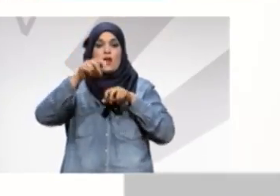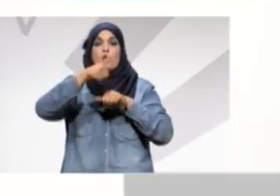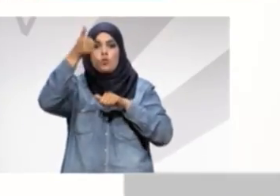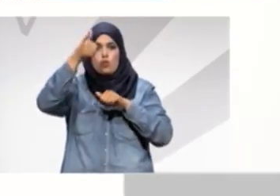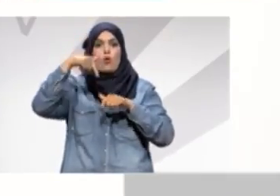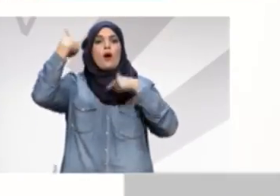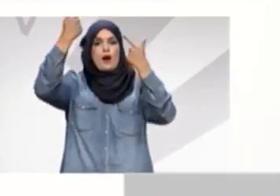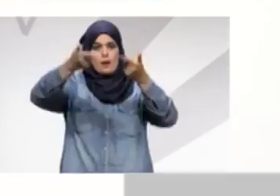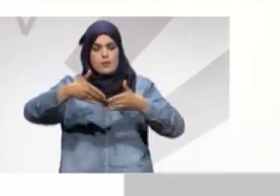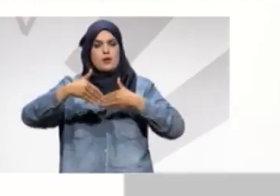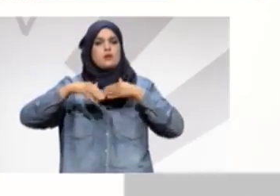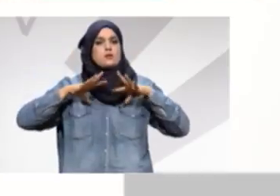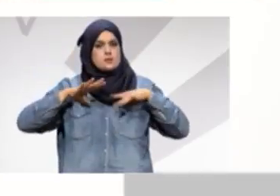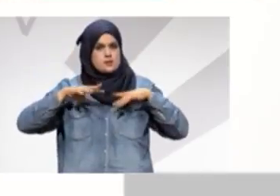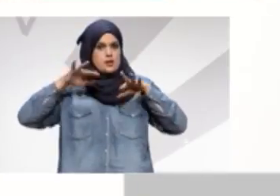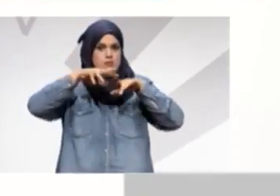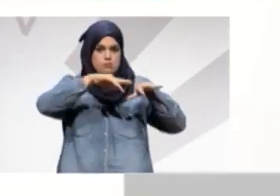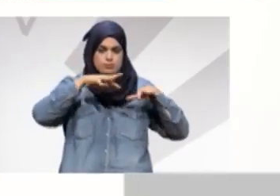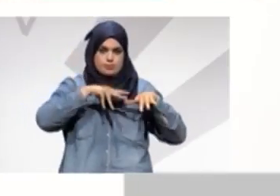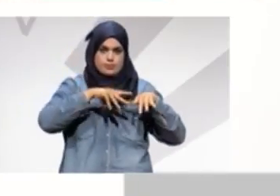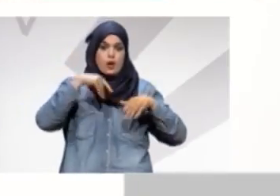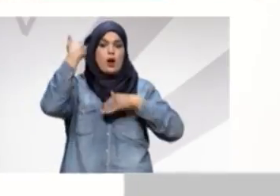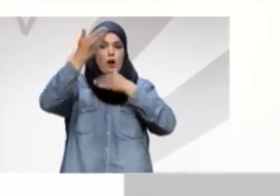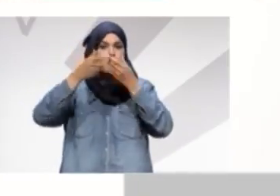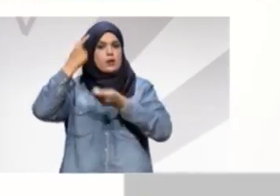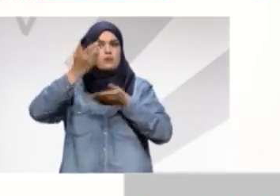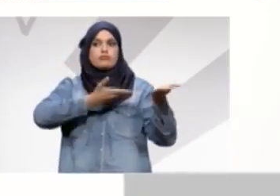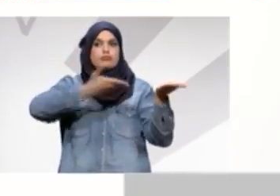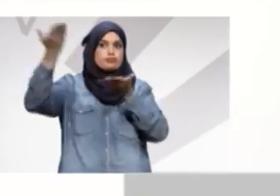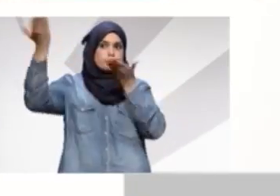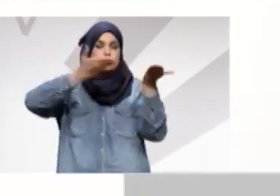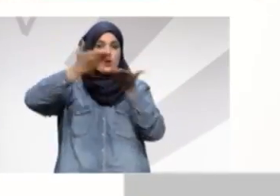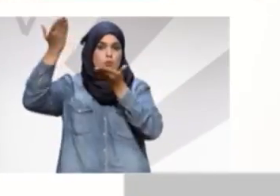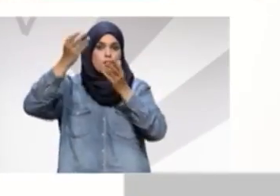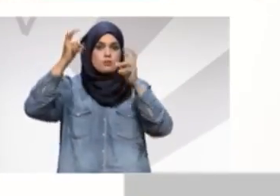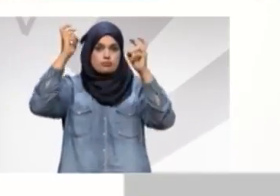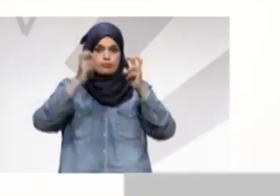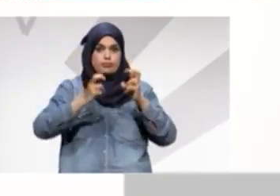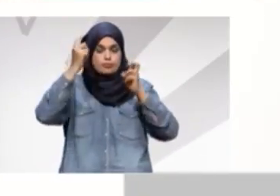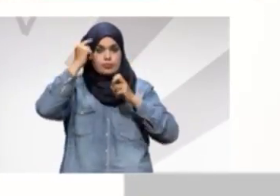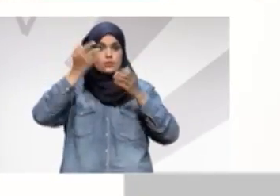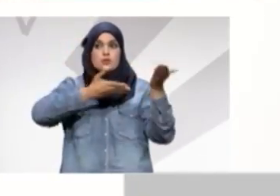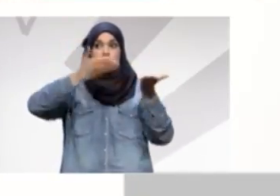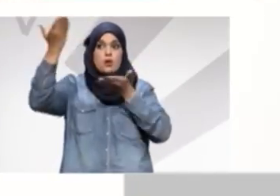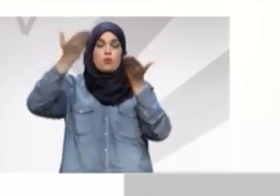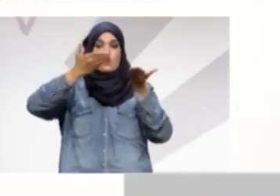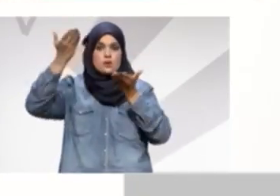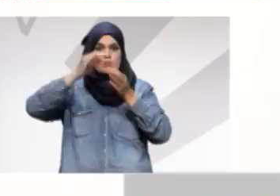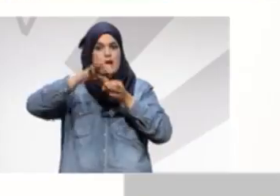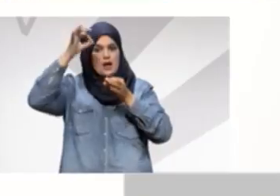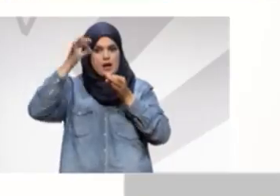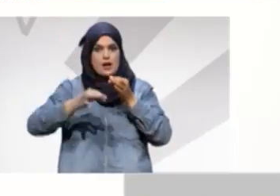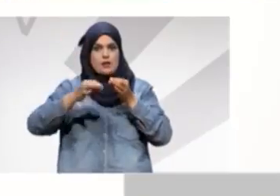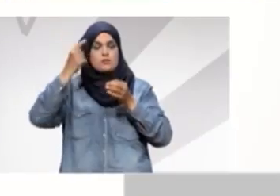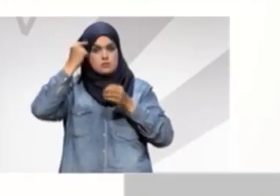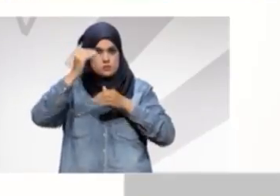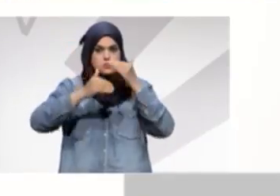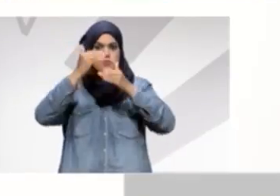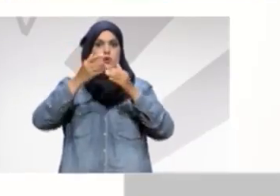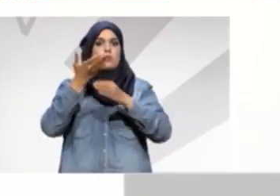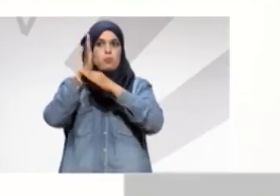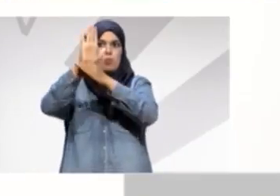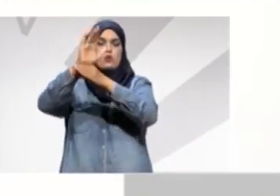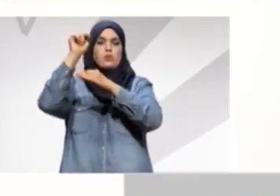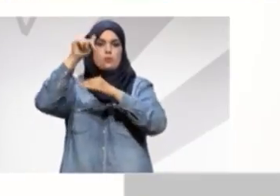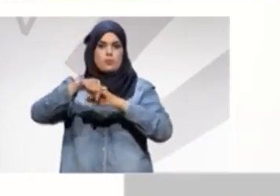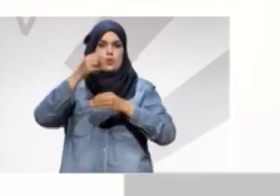سياحة ومن بعد نتعدي والتوريد نقسم من التوريد ألمحوا لولة للبلاد نقسم من التوريد وقتها انتاج تونسي يظهر هذا